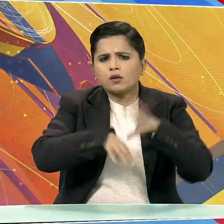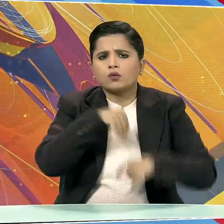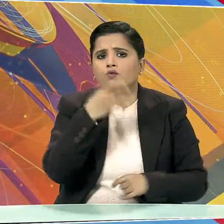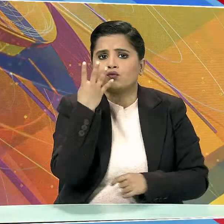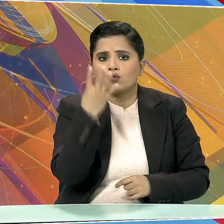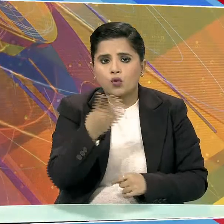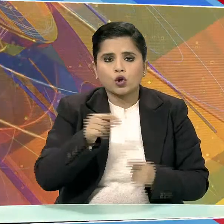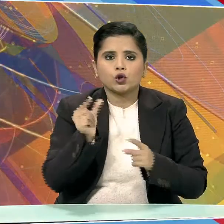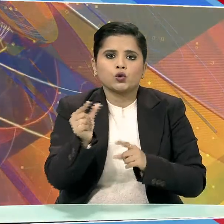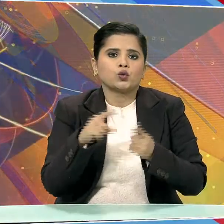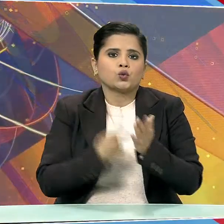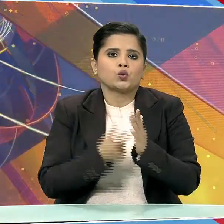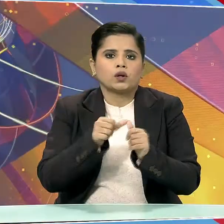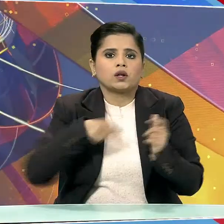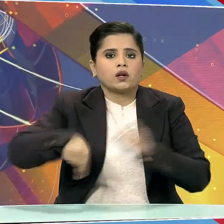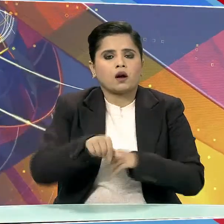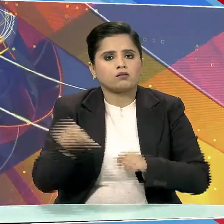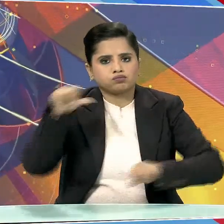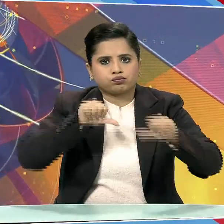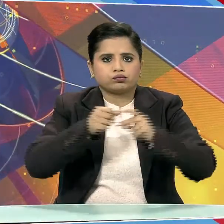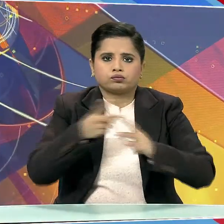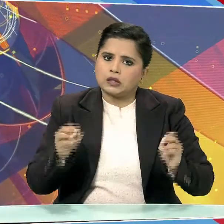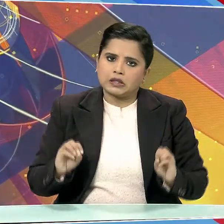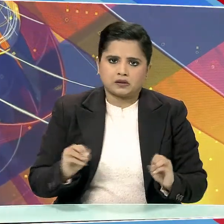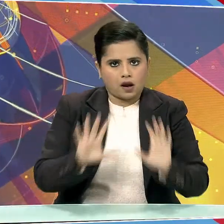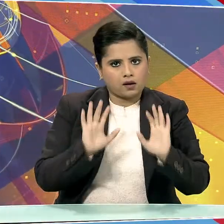यूरिया सयंत्र शुरू हो गए है।